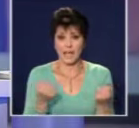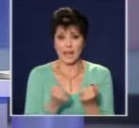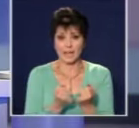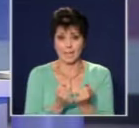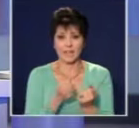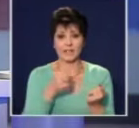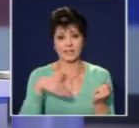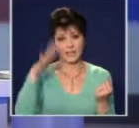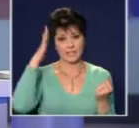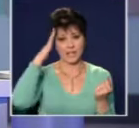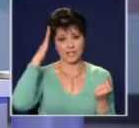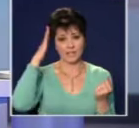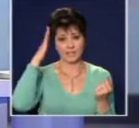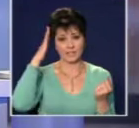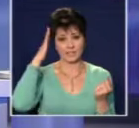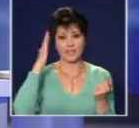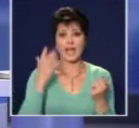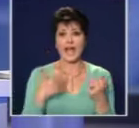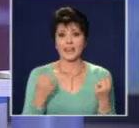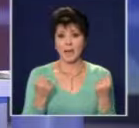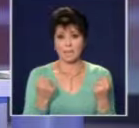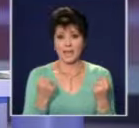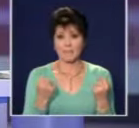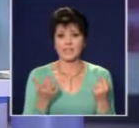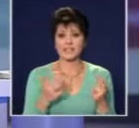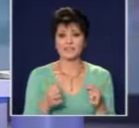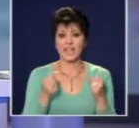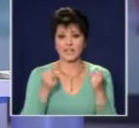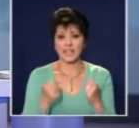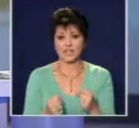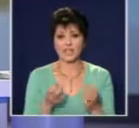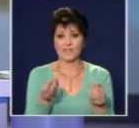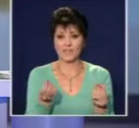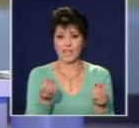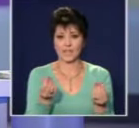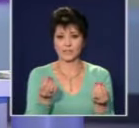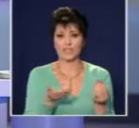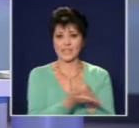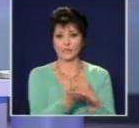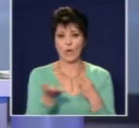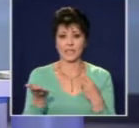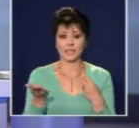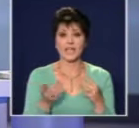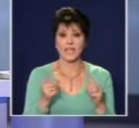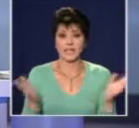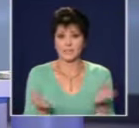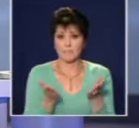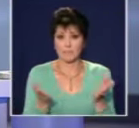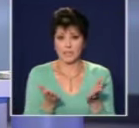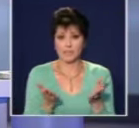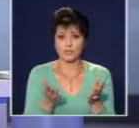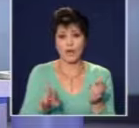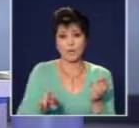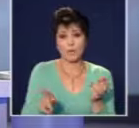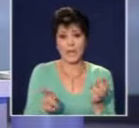пресрочните избори Всички казват, че се намираме в изключително тежка финансова ситуация че дори трябва и спешно актуализиране на бюджета